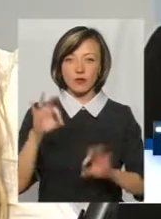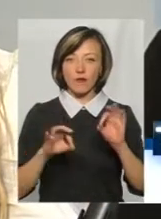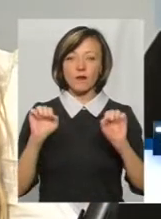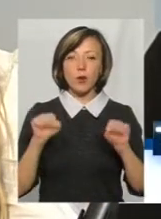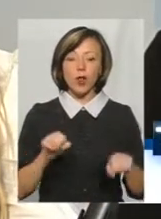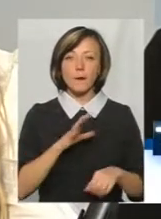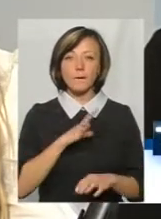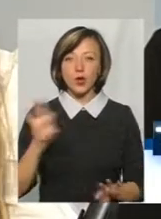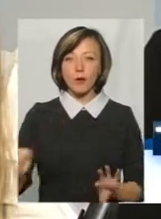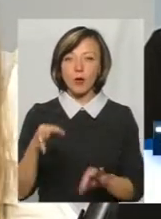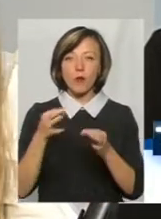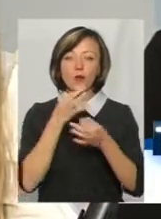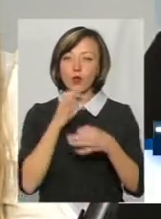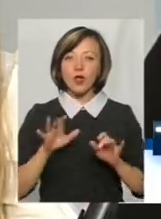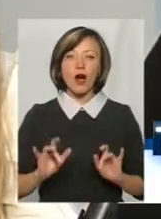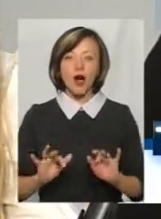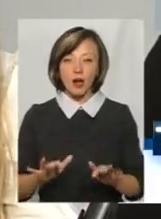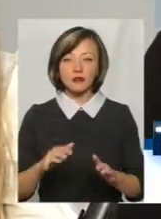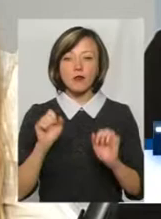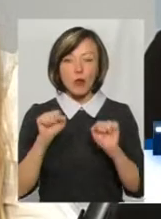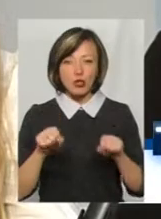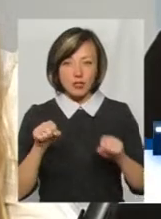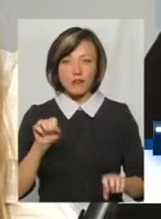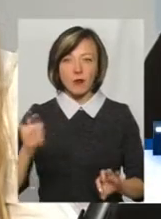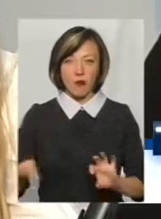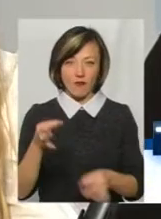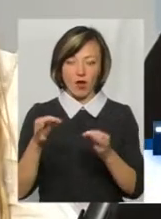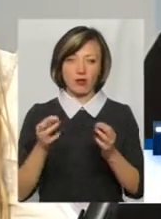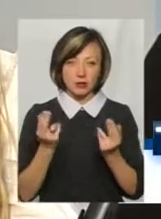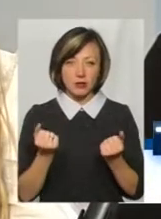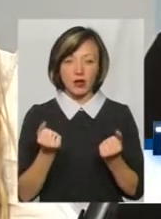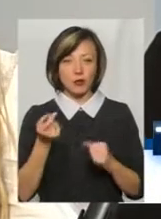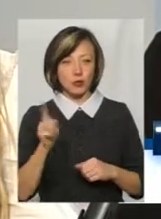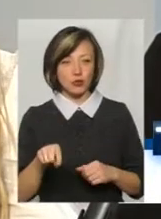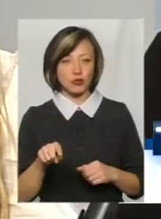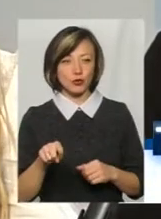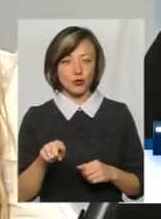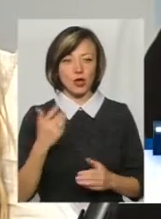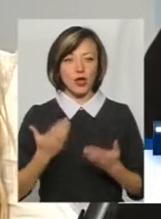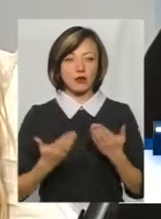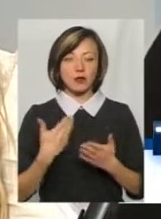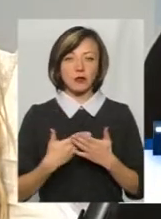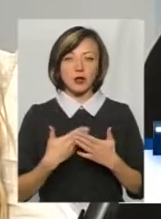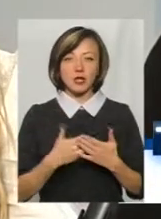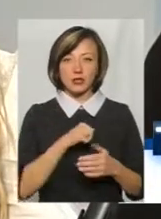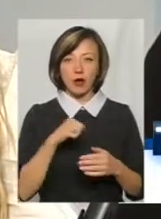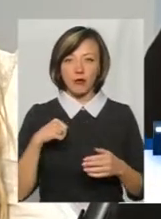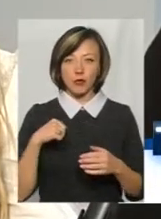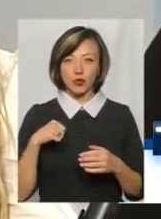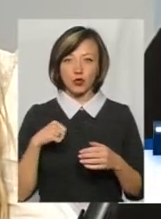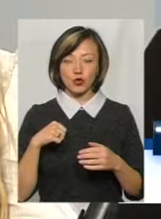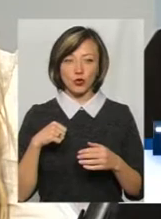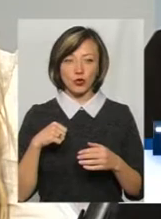могли бути провокації. Та будь-яка акція передбачає, що можливі провокації. Правильно? Причому, якщо брати саму структуру акції,